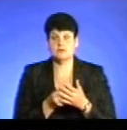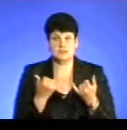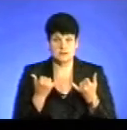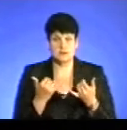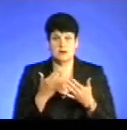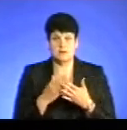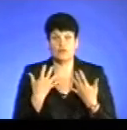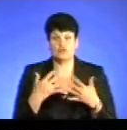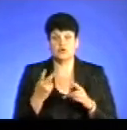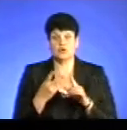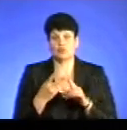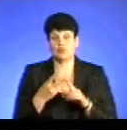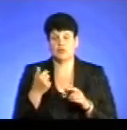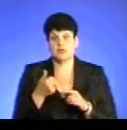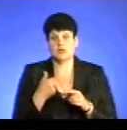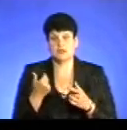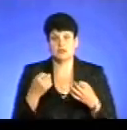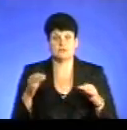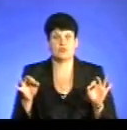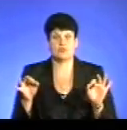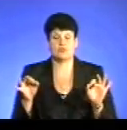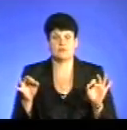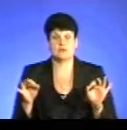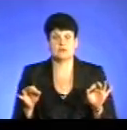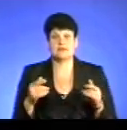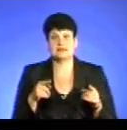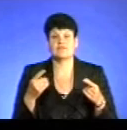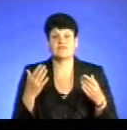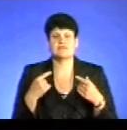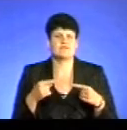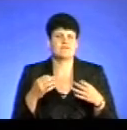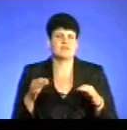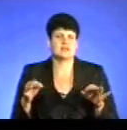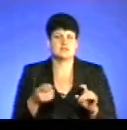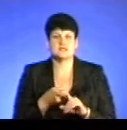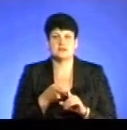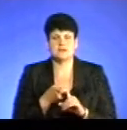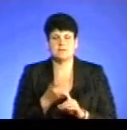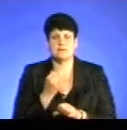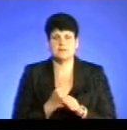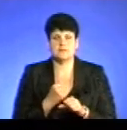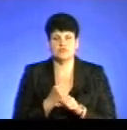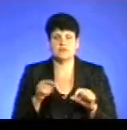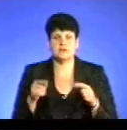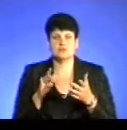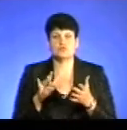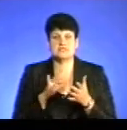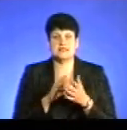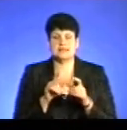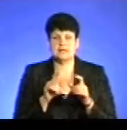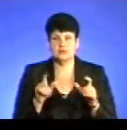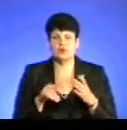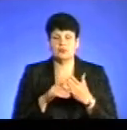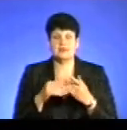маю вже другий рік майже свободу. Нині він вільний від будь-якої залежності. Працює у реабілітаційному центрі,